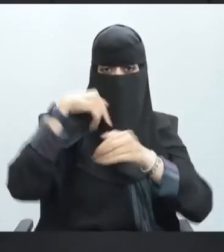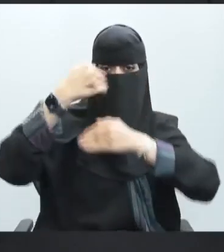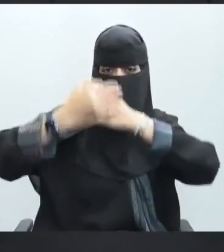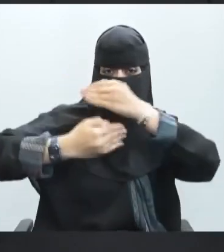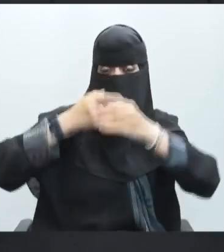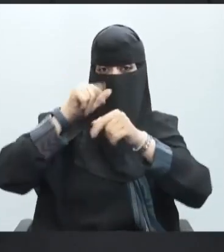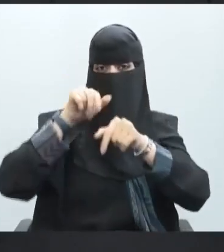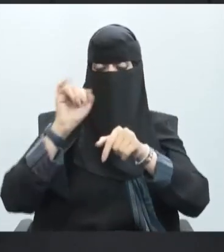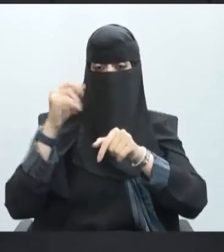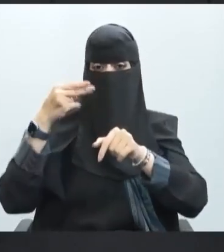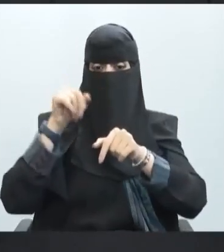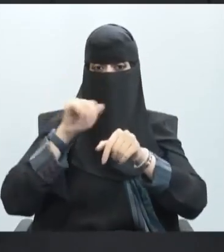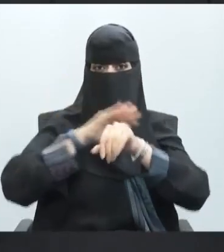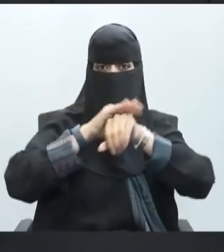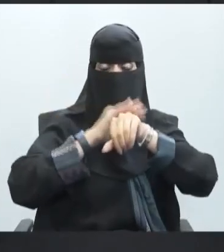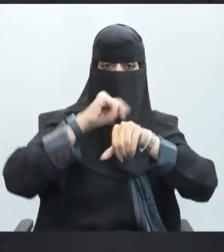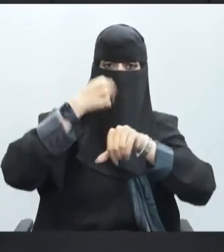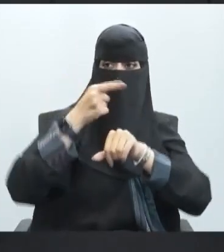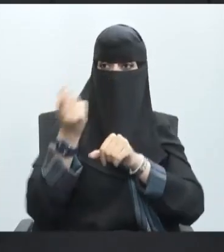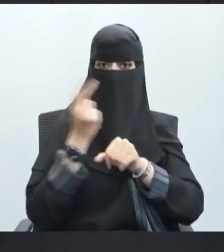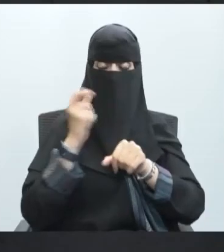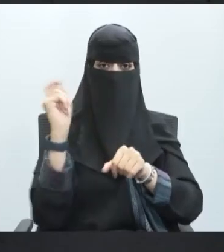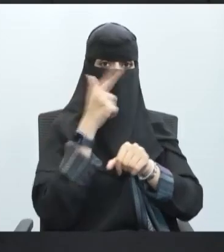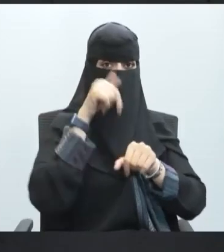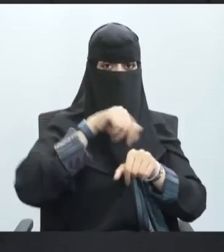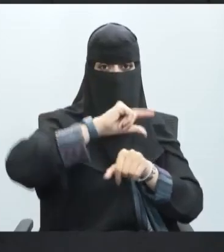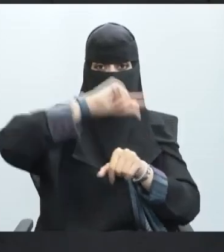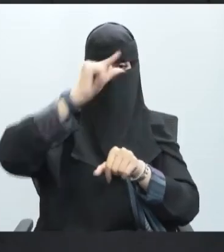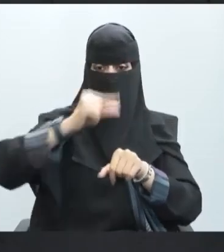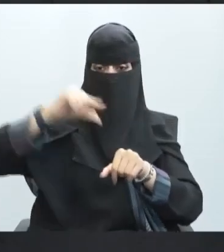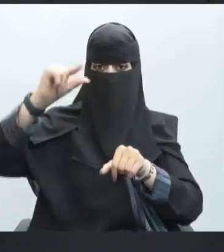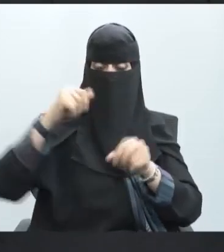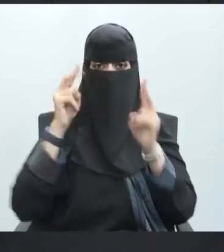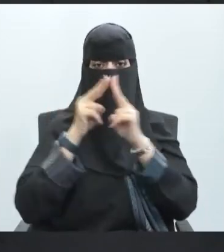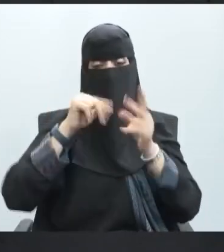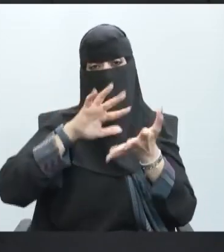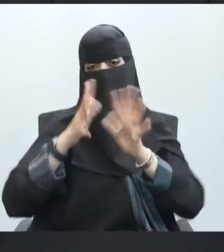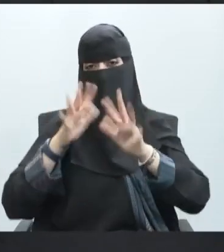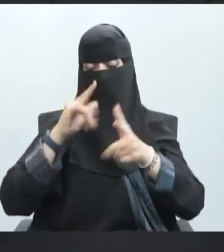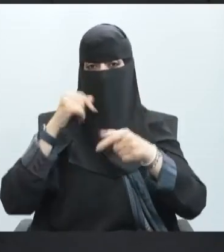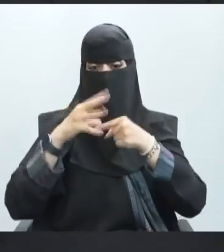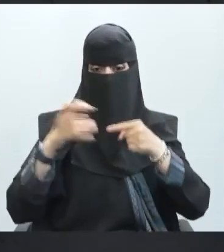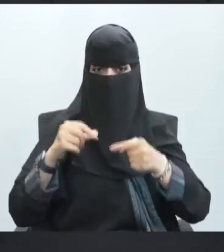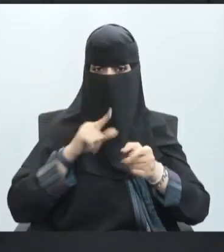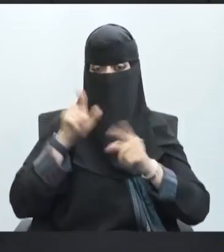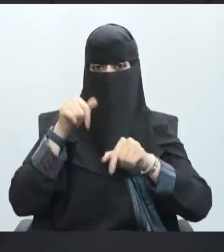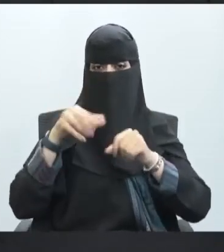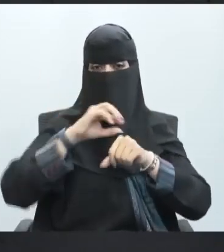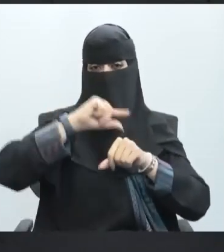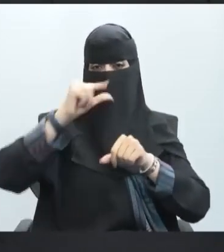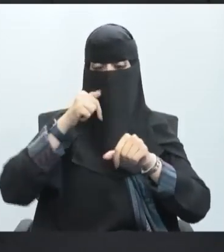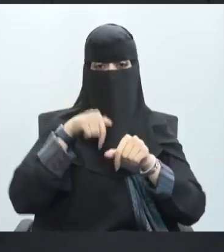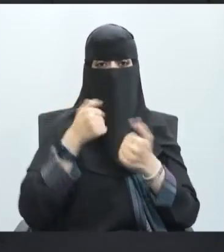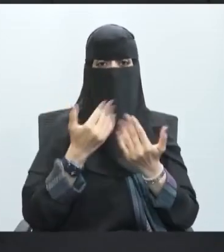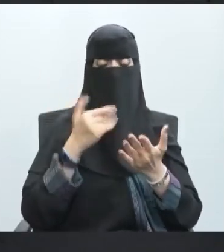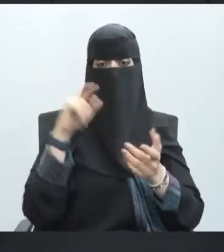ميليني هذه الطبقة تسهم في سرعة نقل السيالات العصبية وبعض المحاور تفتقد لهذا الغمد لأن يكون